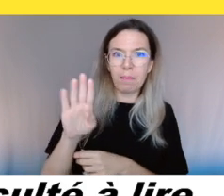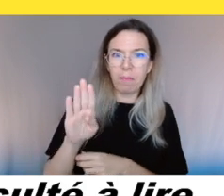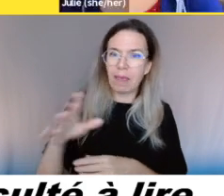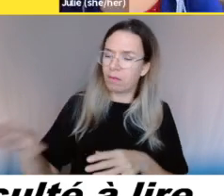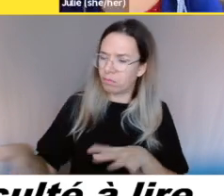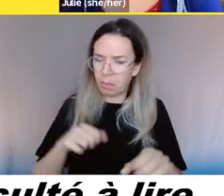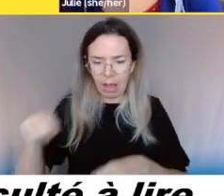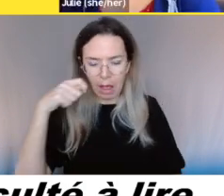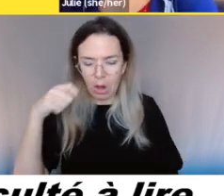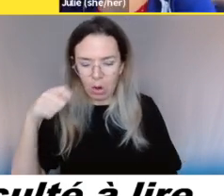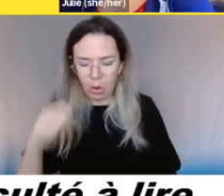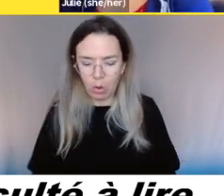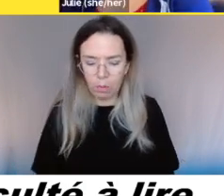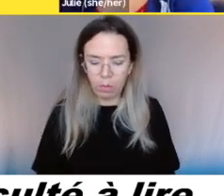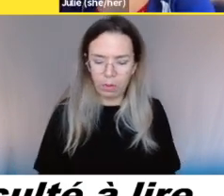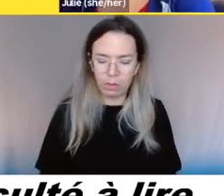Bye. Bye.